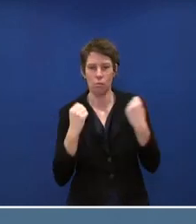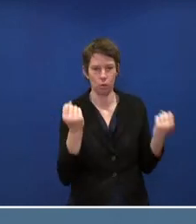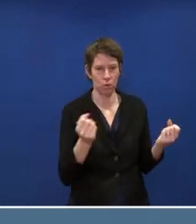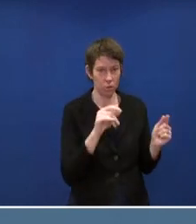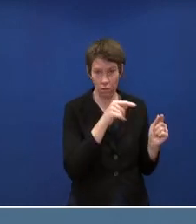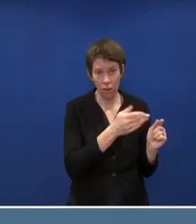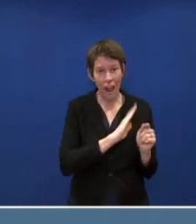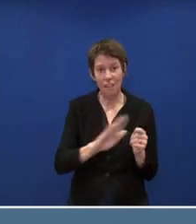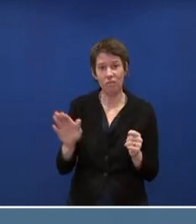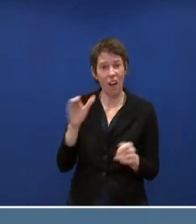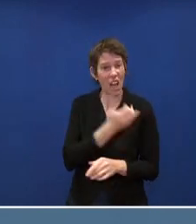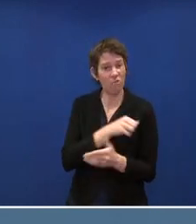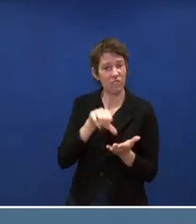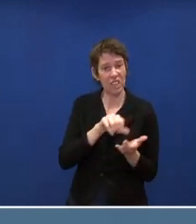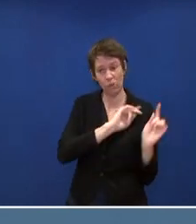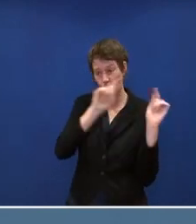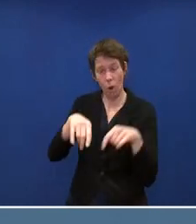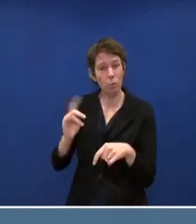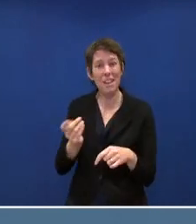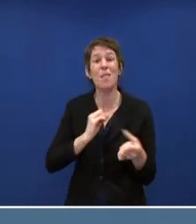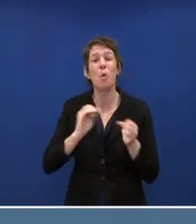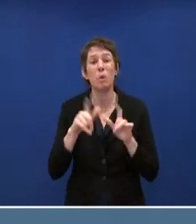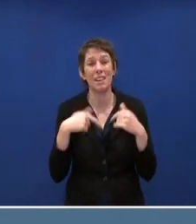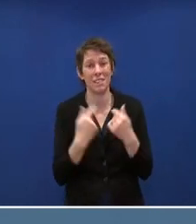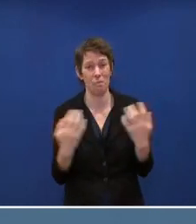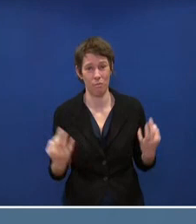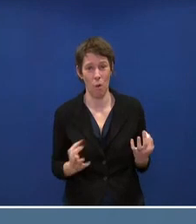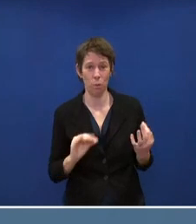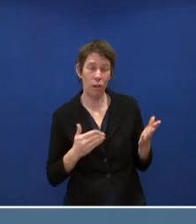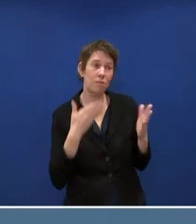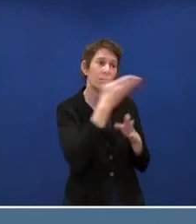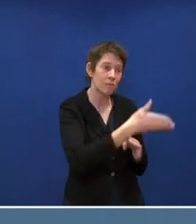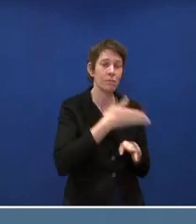Impfzentrum kommen. Die brauchen mobile Teams. Dafür brauchen wir natürlich deutlich länger,